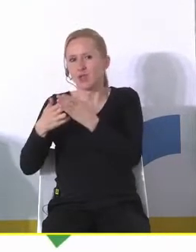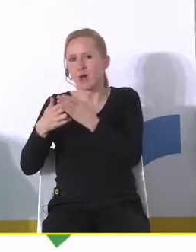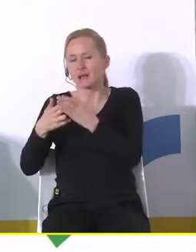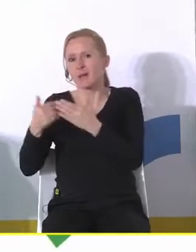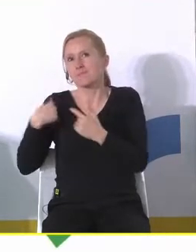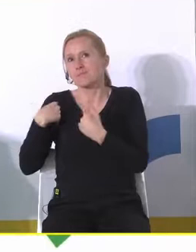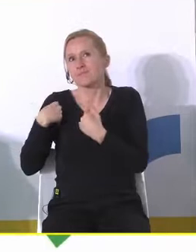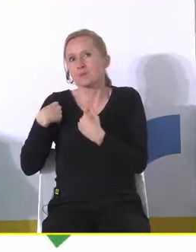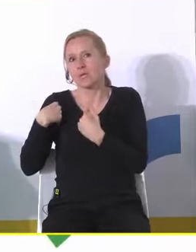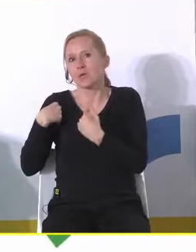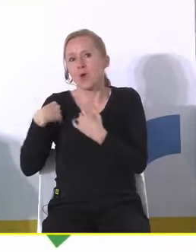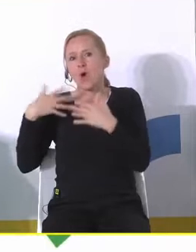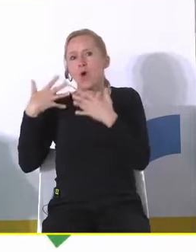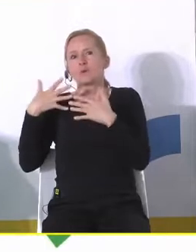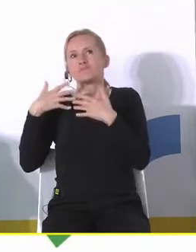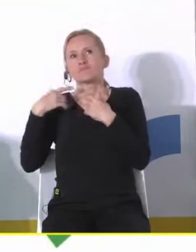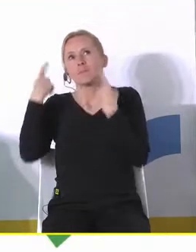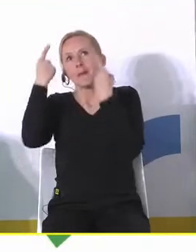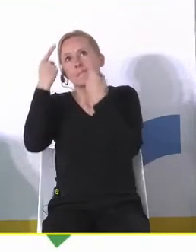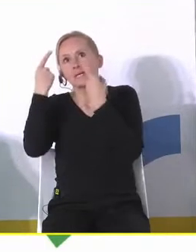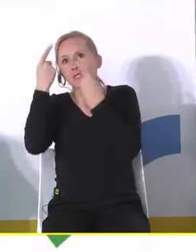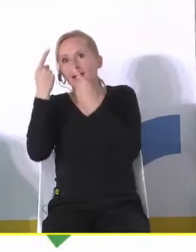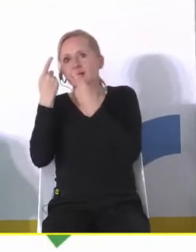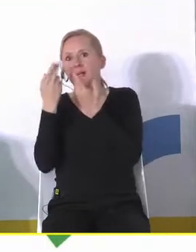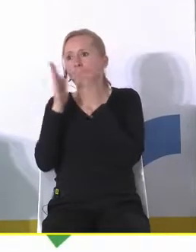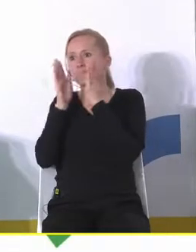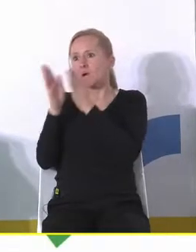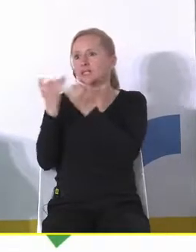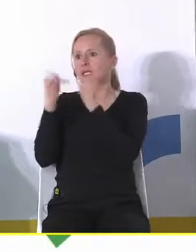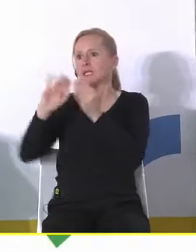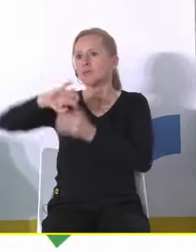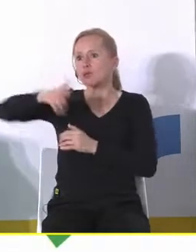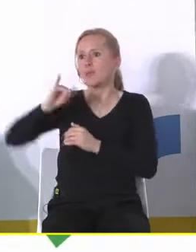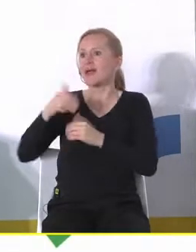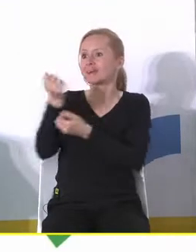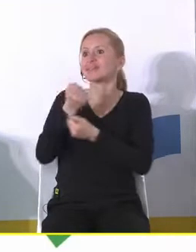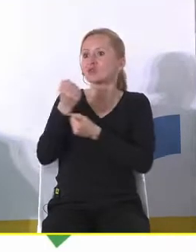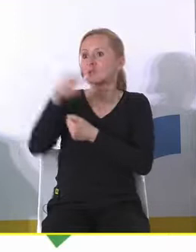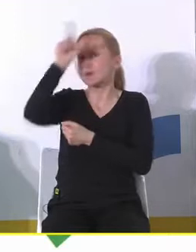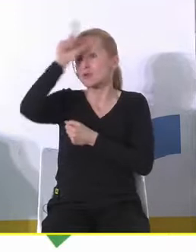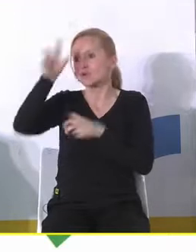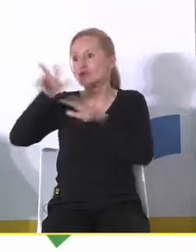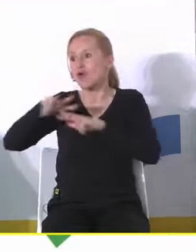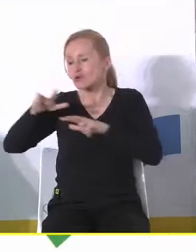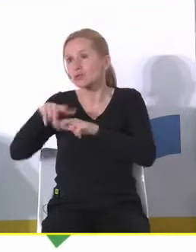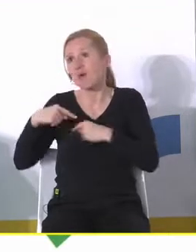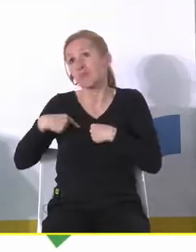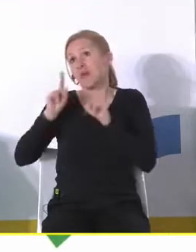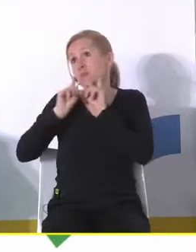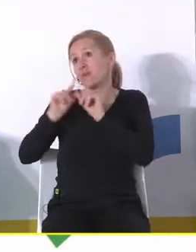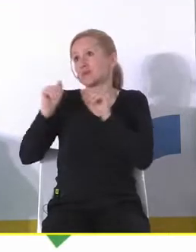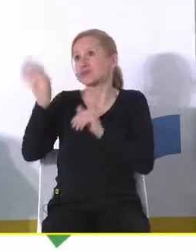pewien większy nacisk na myślenie właśnie kategoriami jak tutaj zatrzymać te rodziny to mogłoby się nagle